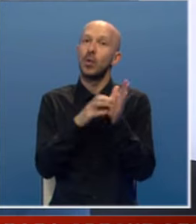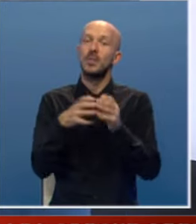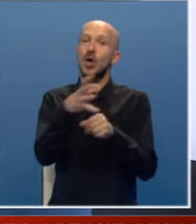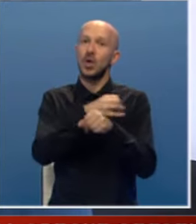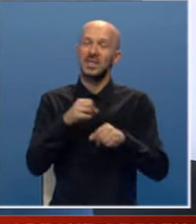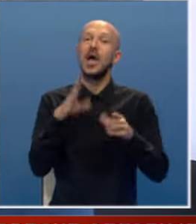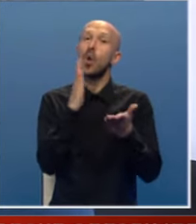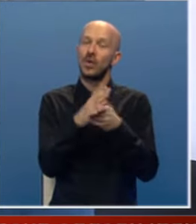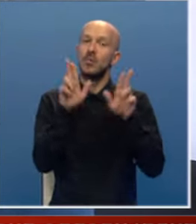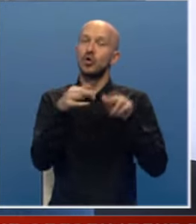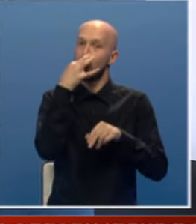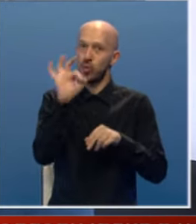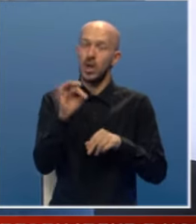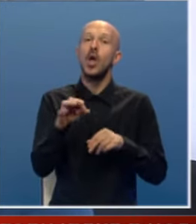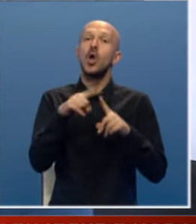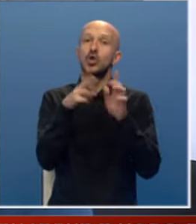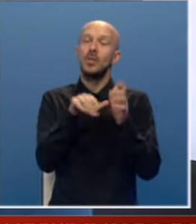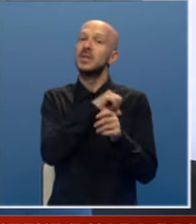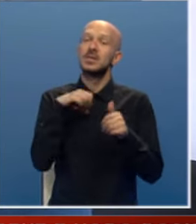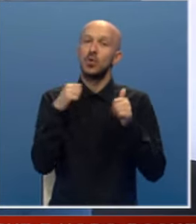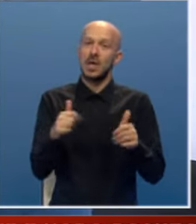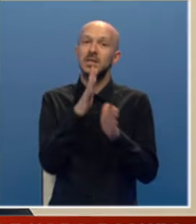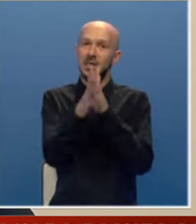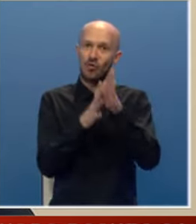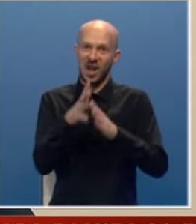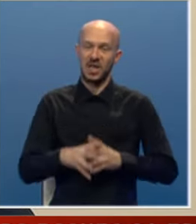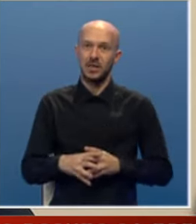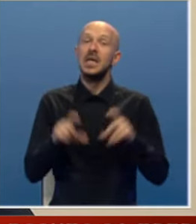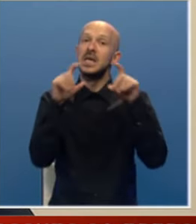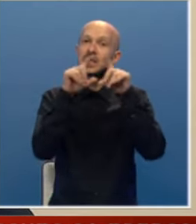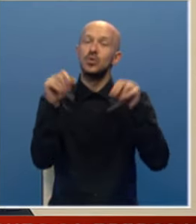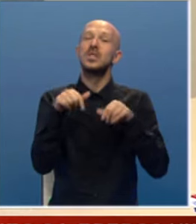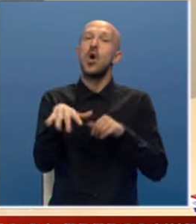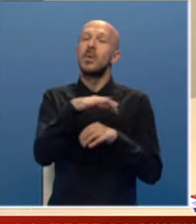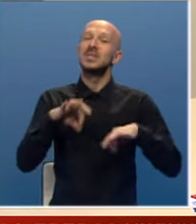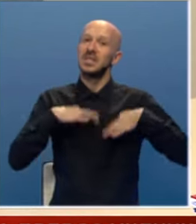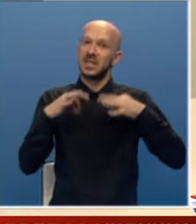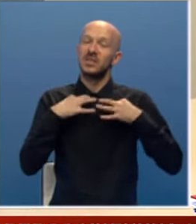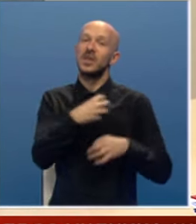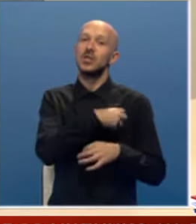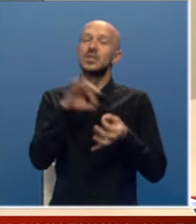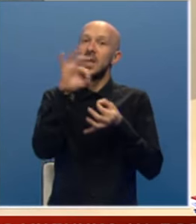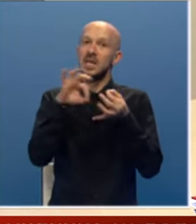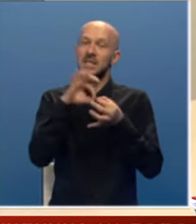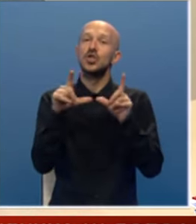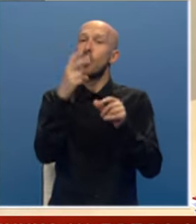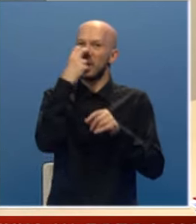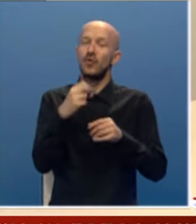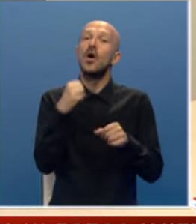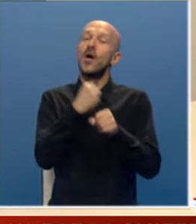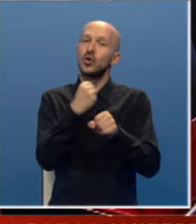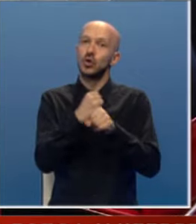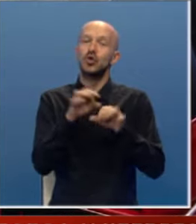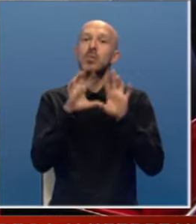korisnika. Uvijek može bolje i o tome smo i danas razgovarali. Institucije iz oblasti zdravstva i socijalne zaštite u Prnjavoru